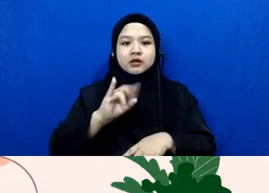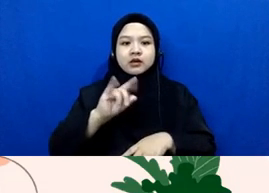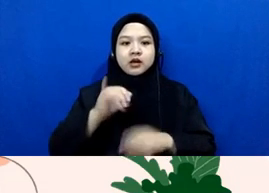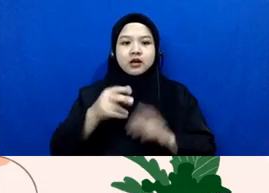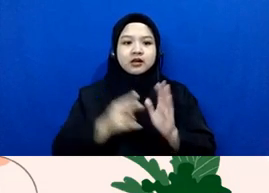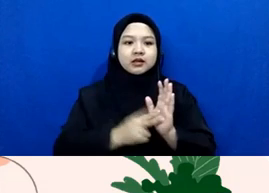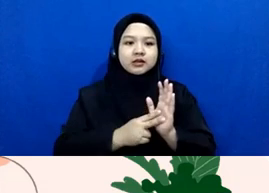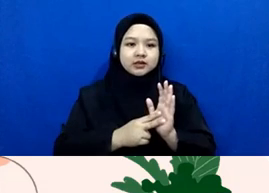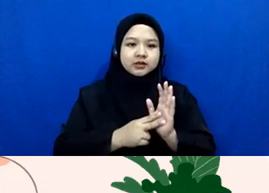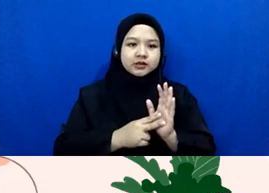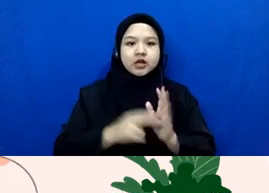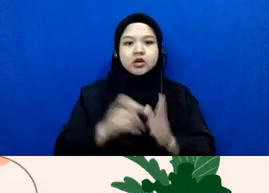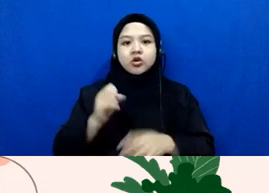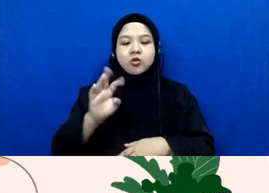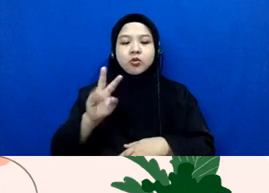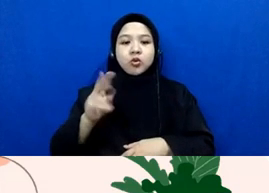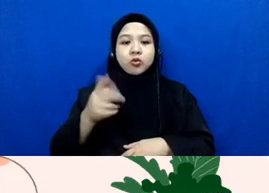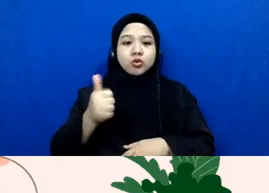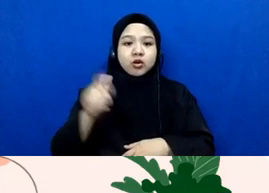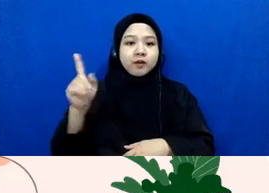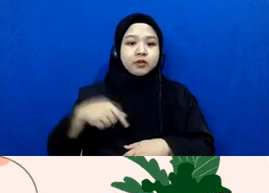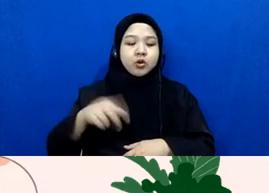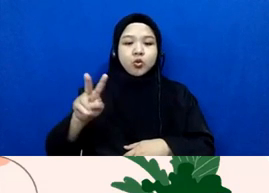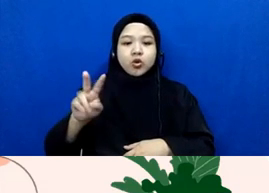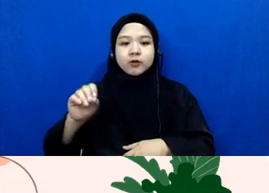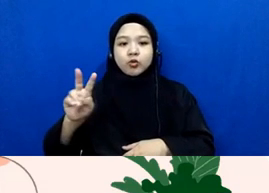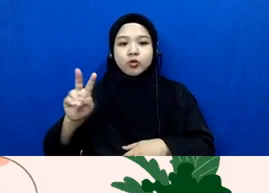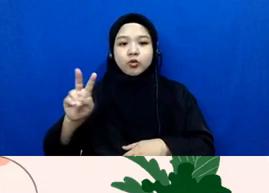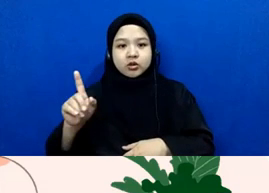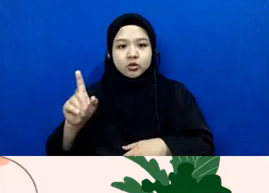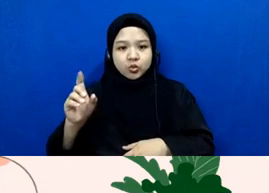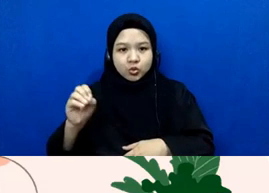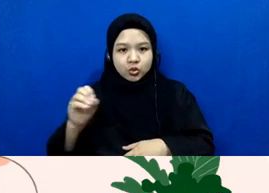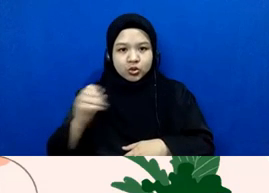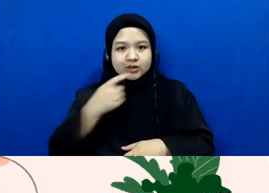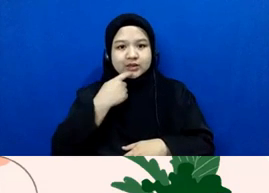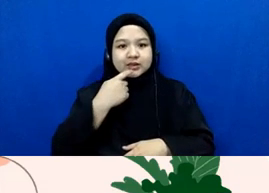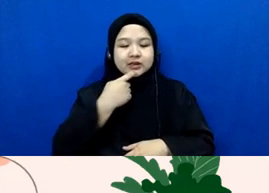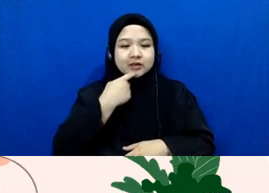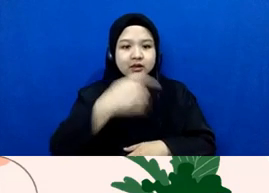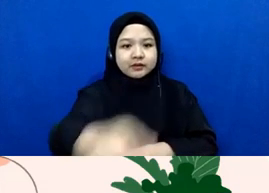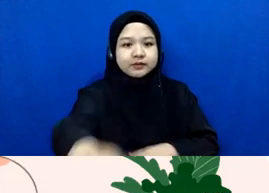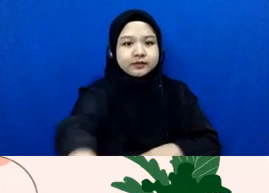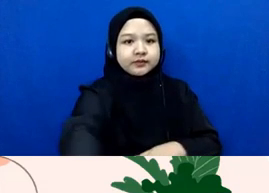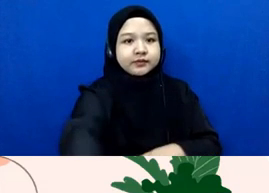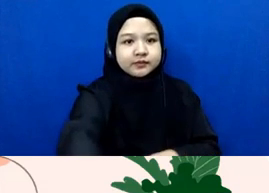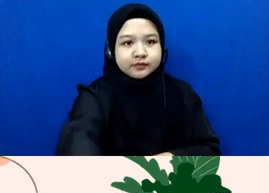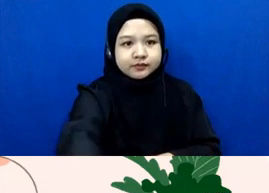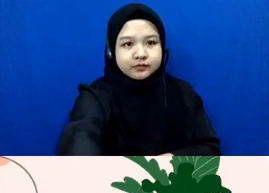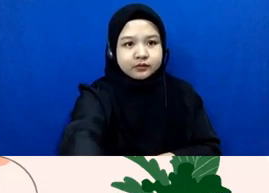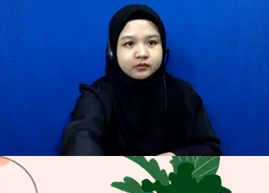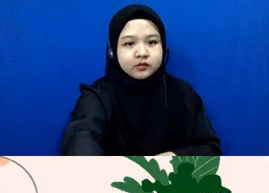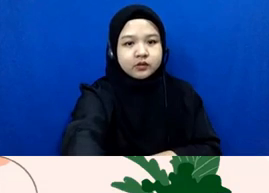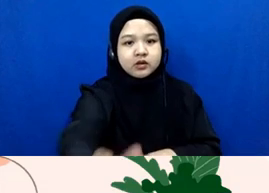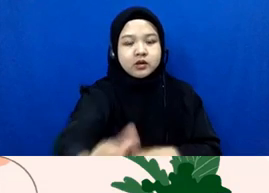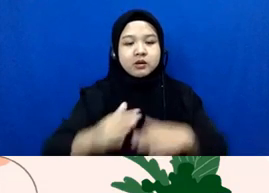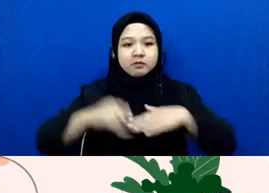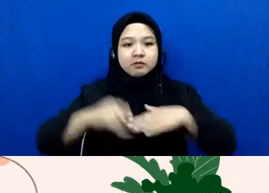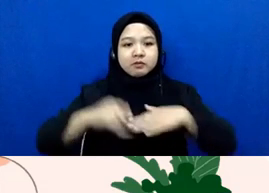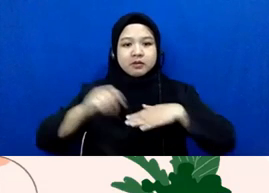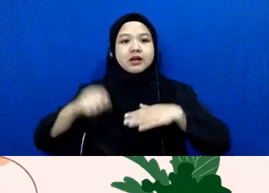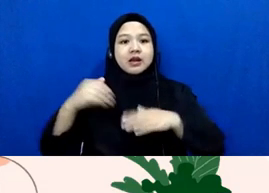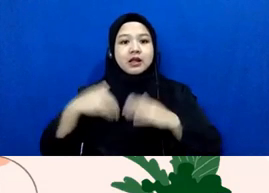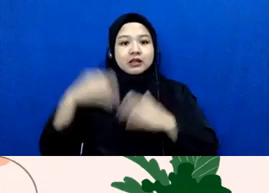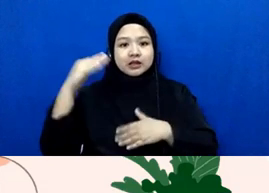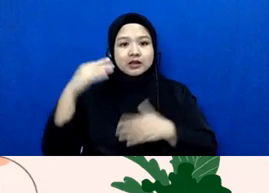1692 tahun 2020 tentang pendeman pelaksanaan pelayanan bagi penyandang disabilitas di pengadilan tinggi dan pengadilan negeri